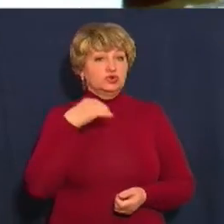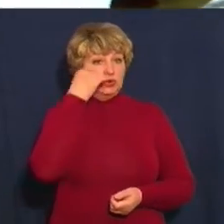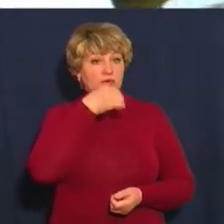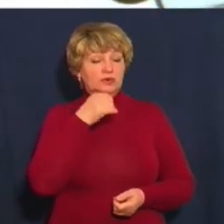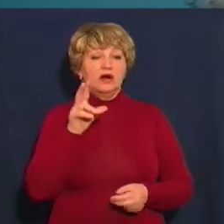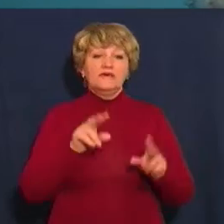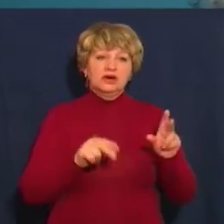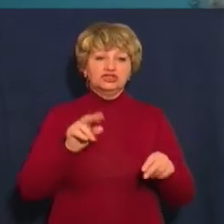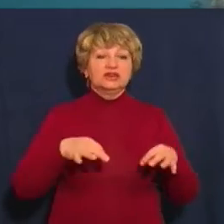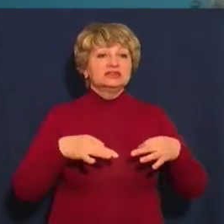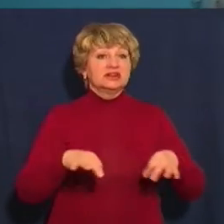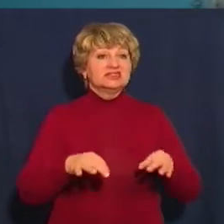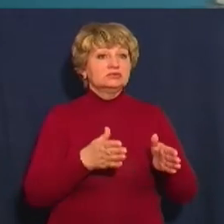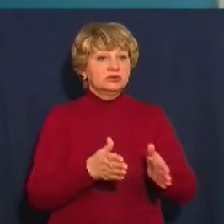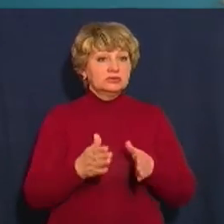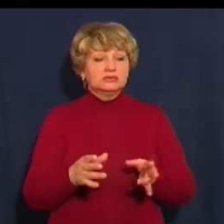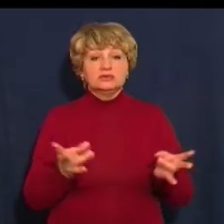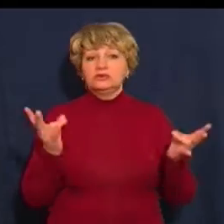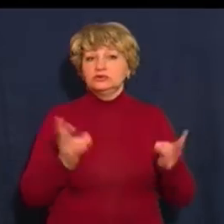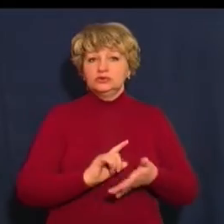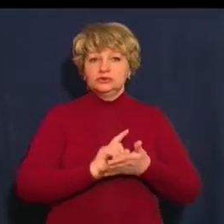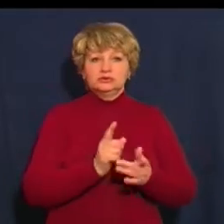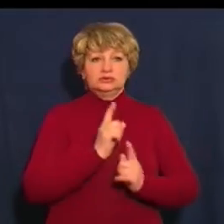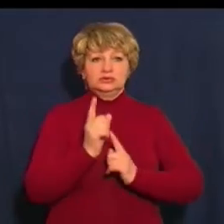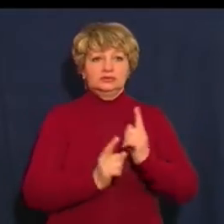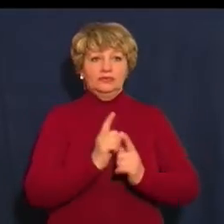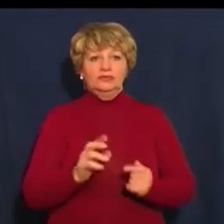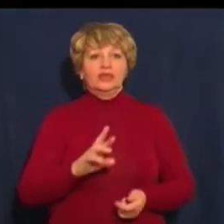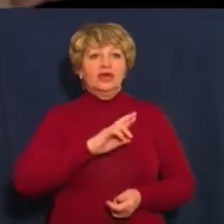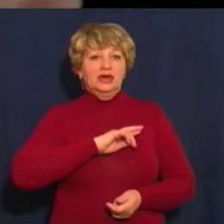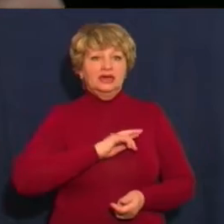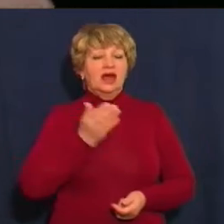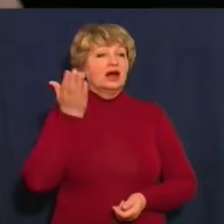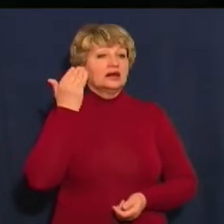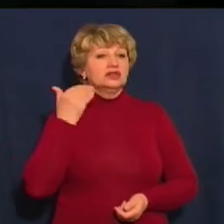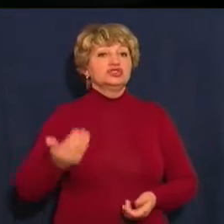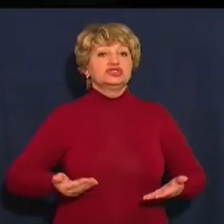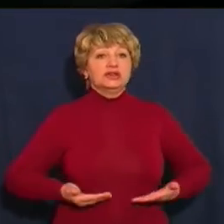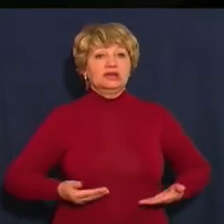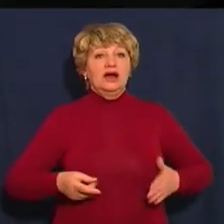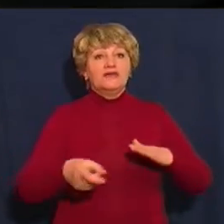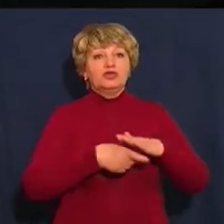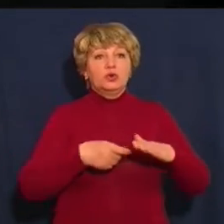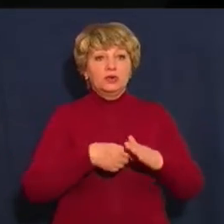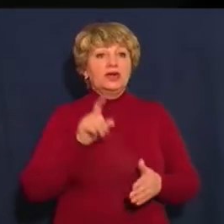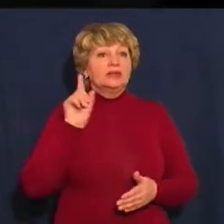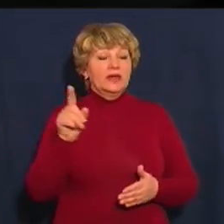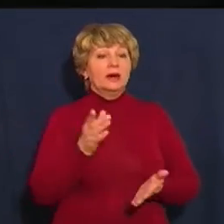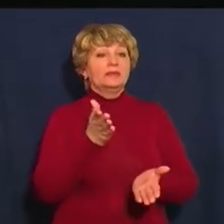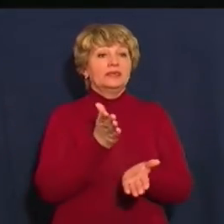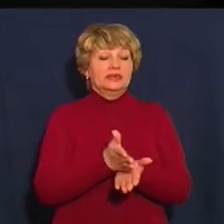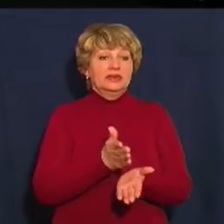транспортна система міста потребує змін. Я була колись в Донецьку, там, наприклад, зроблено, де їздять